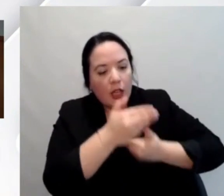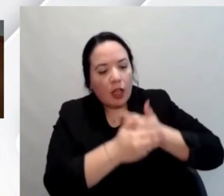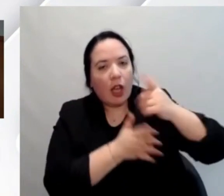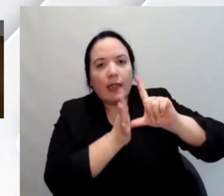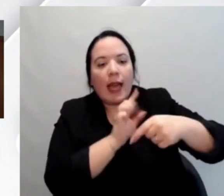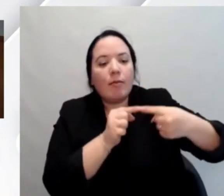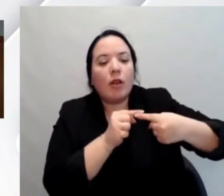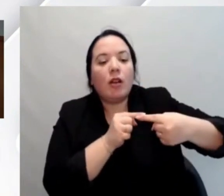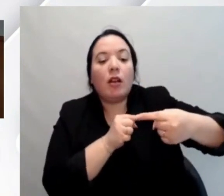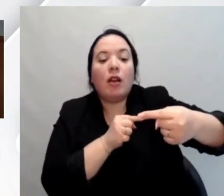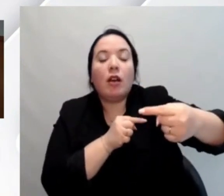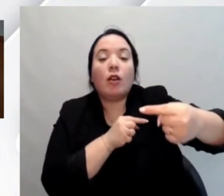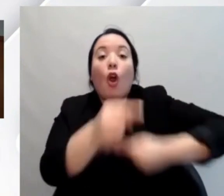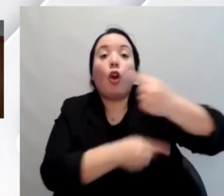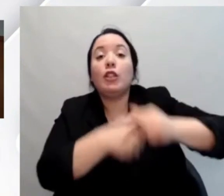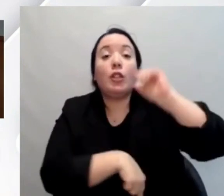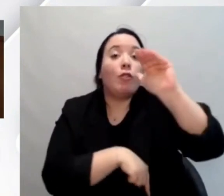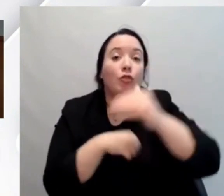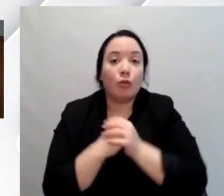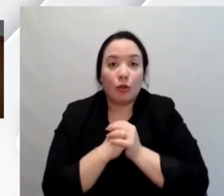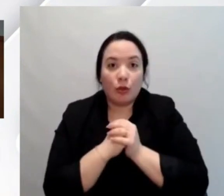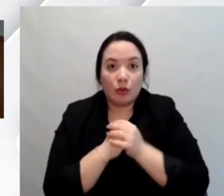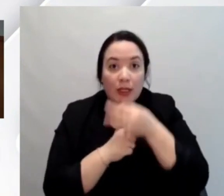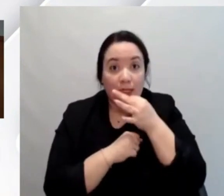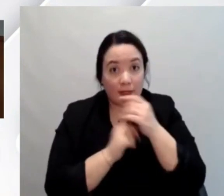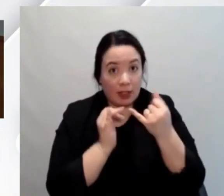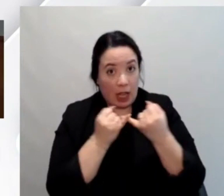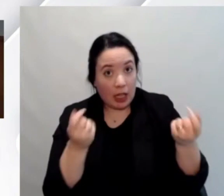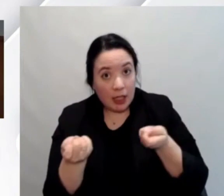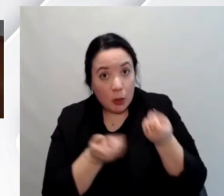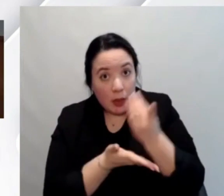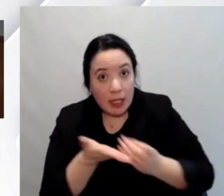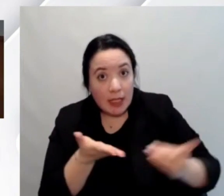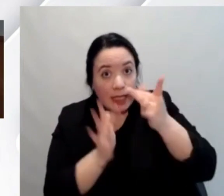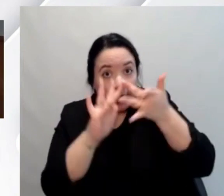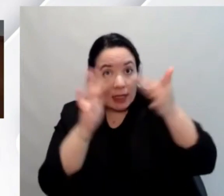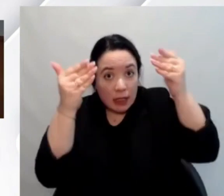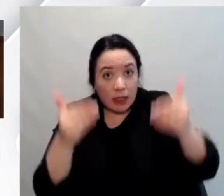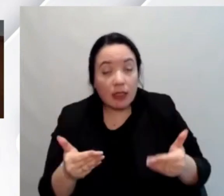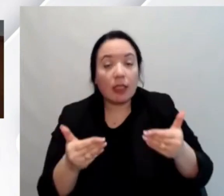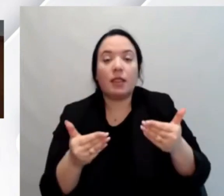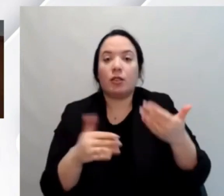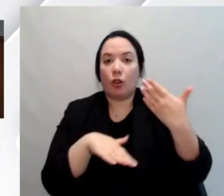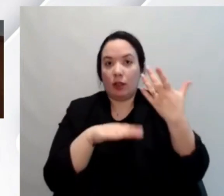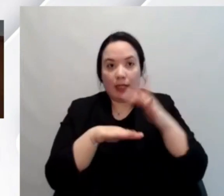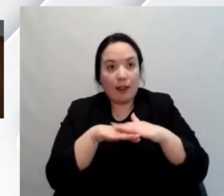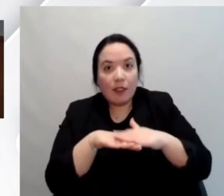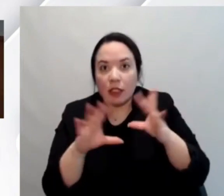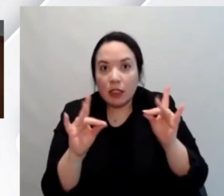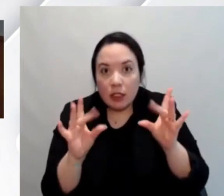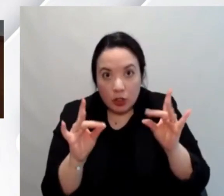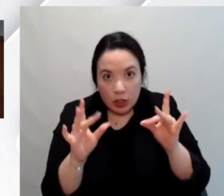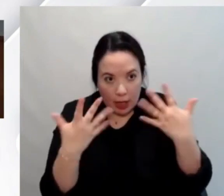quindi far conoscere che esistono delle linee guida di design per i siti internet e i servizi digitali da due anni che